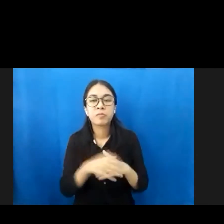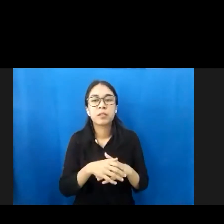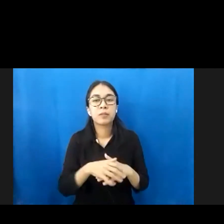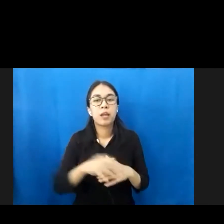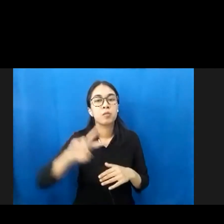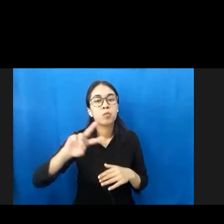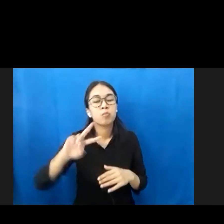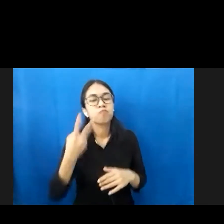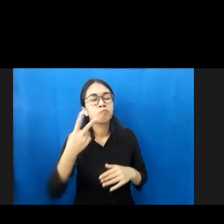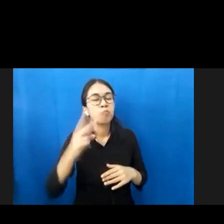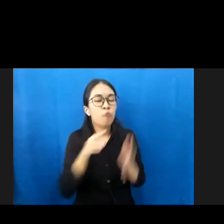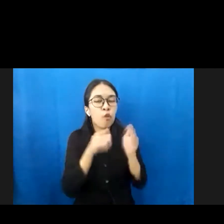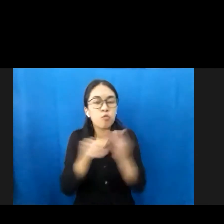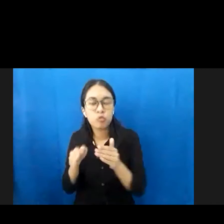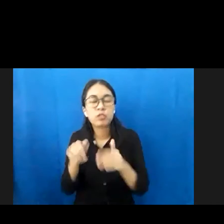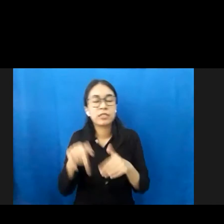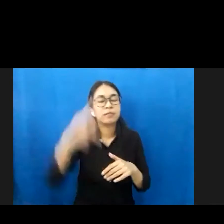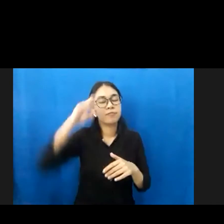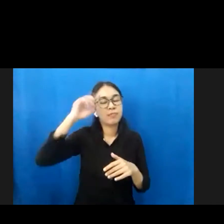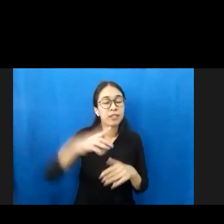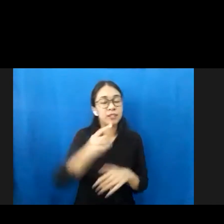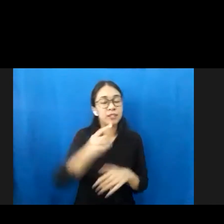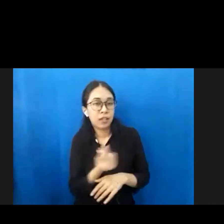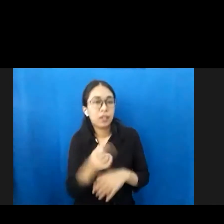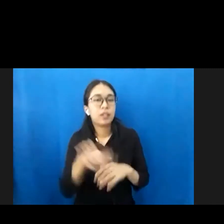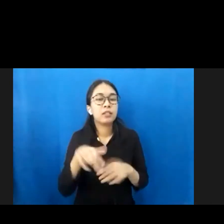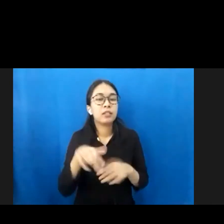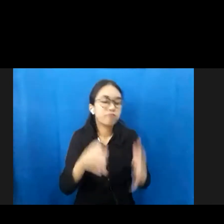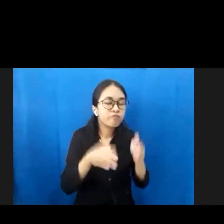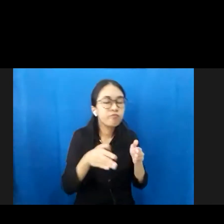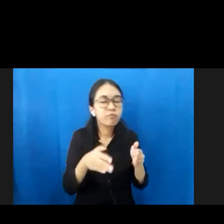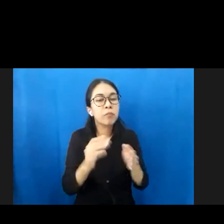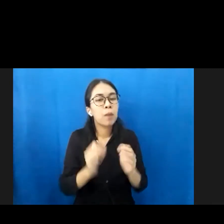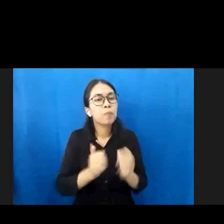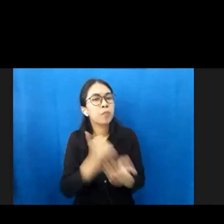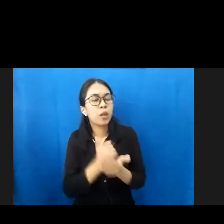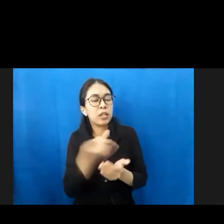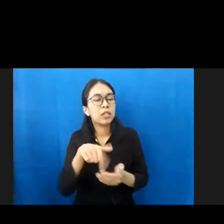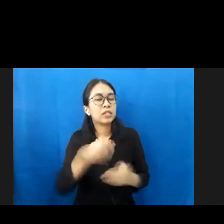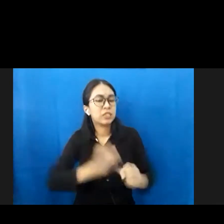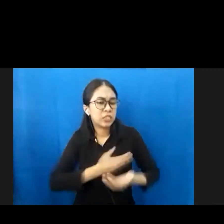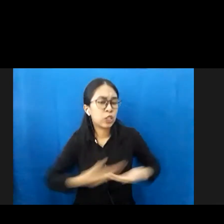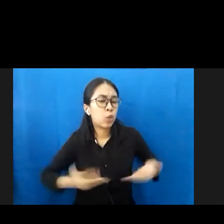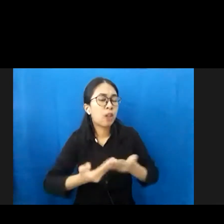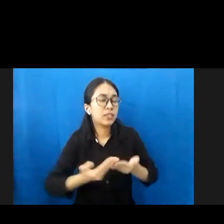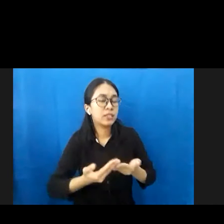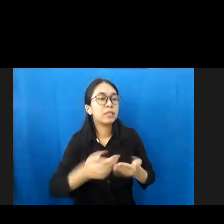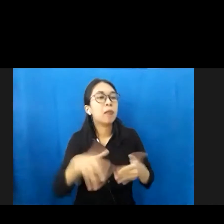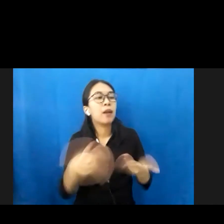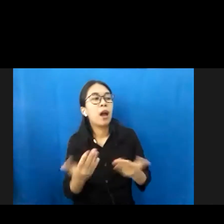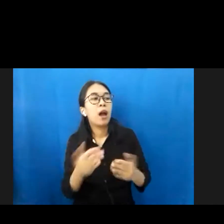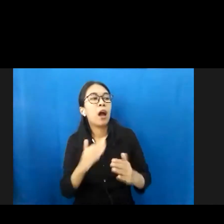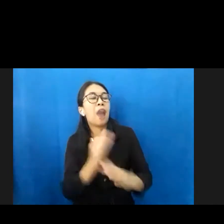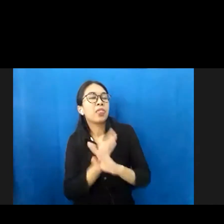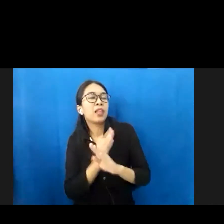desa, apa yang kita rencanakan sungguh-sungguh sesuai dengan situasi yang terkini dan guna mengatasi persoalan yang sedang terjadi.